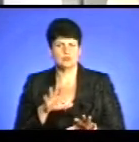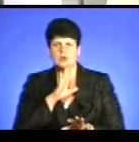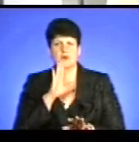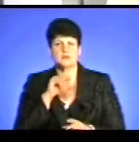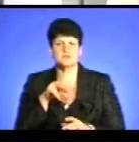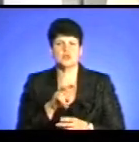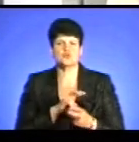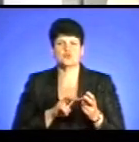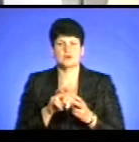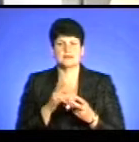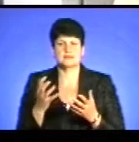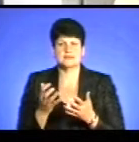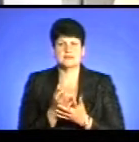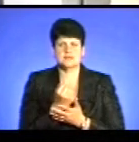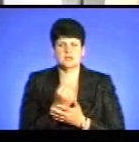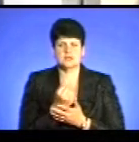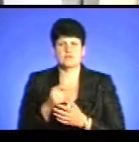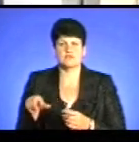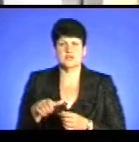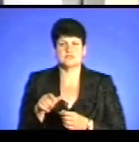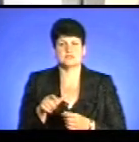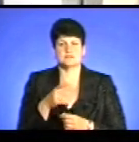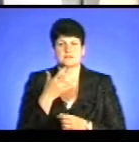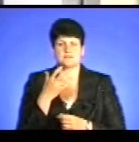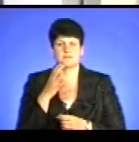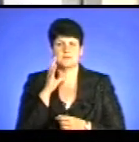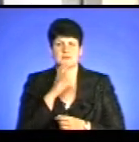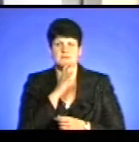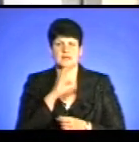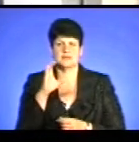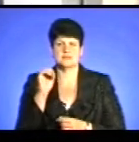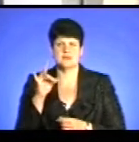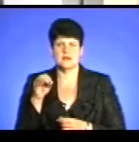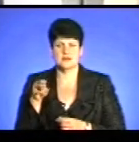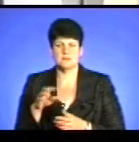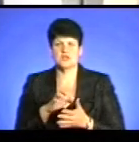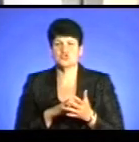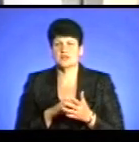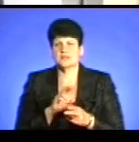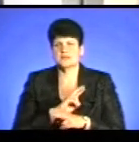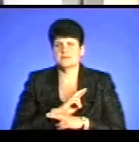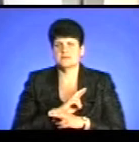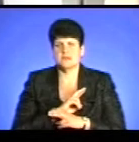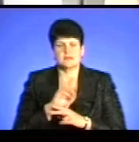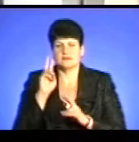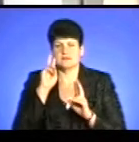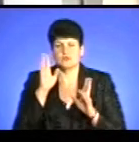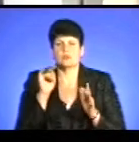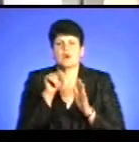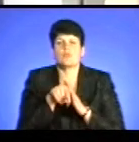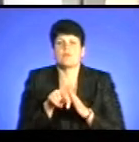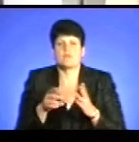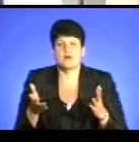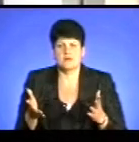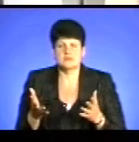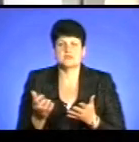шукати, знайшла його в річці Південний Серед. Причина смерті невідома, як він туди попав. Але